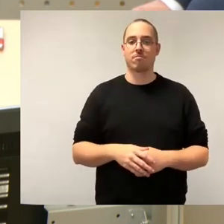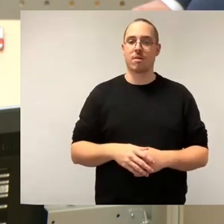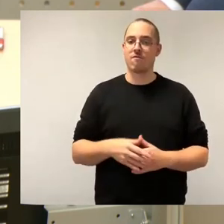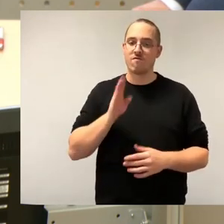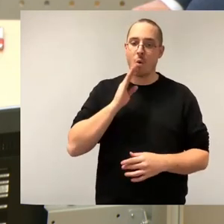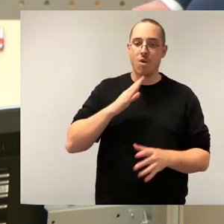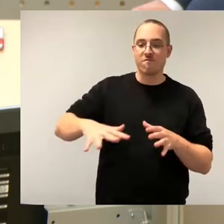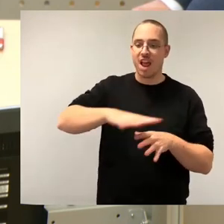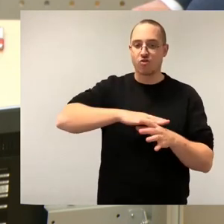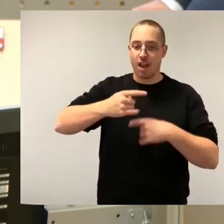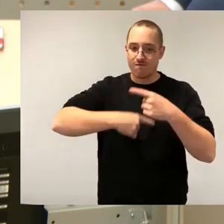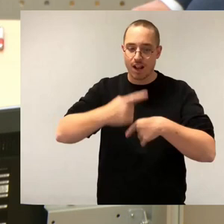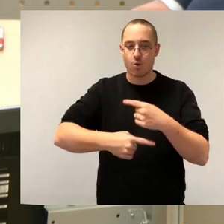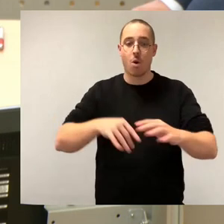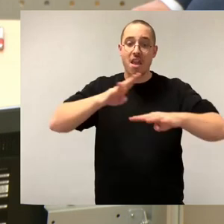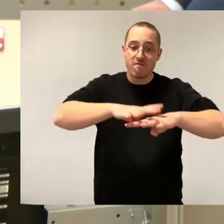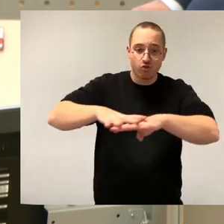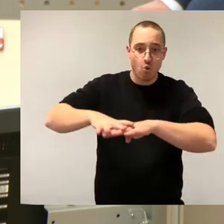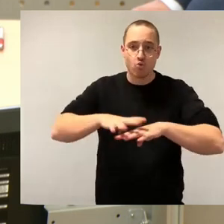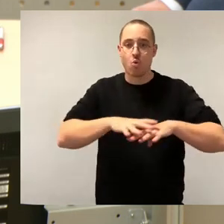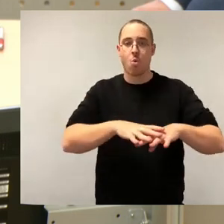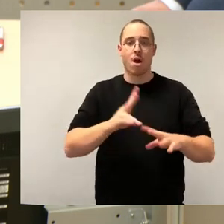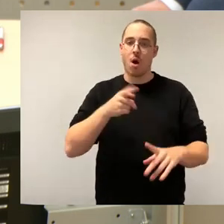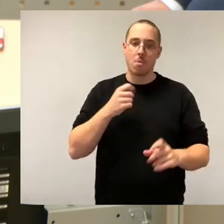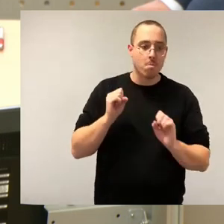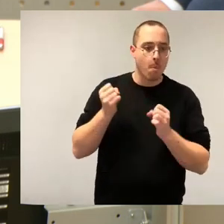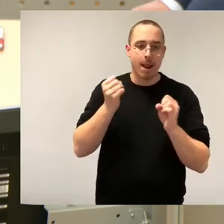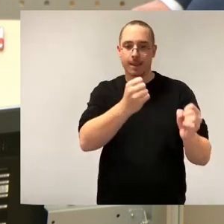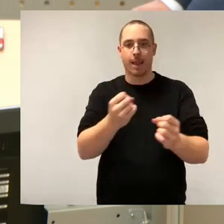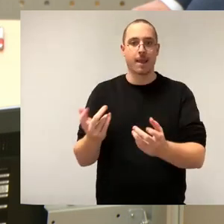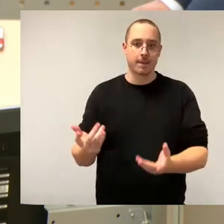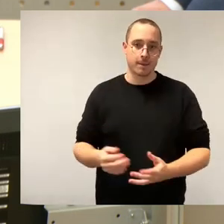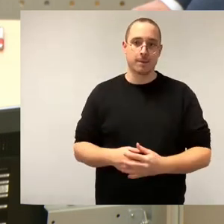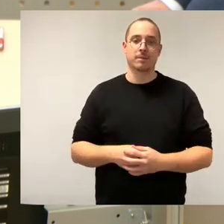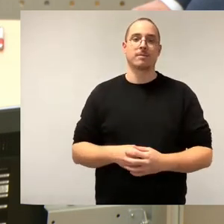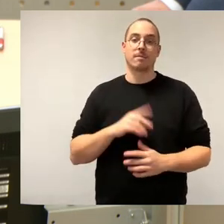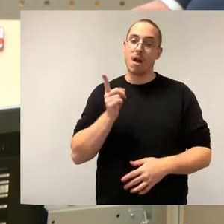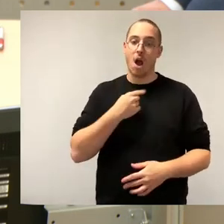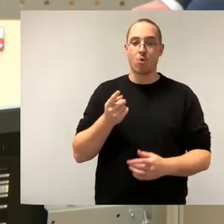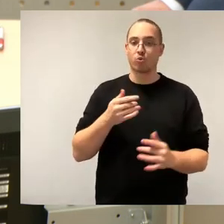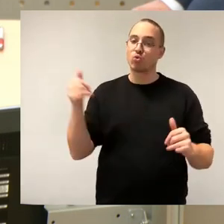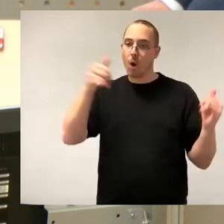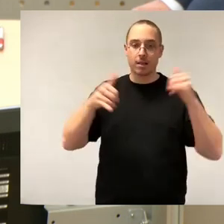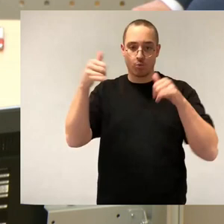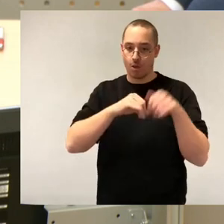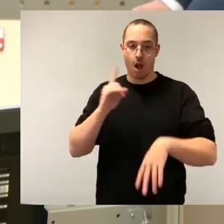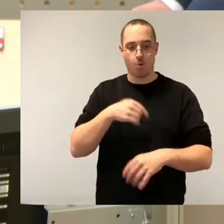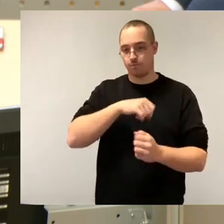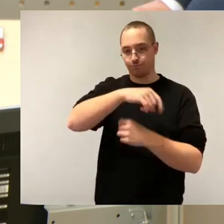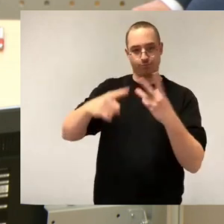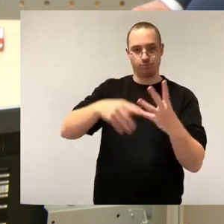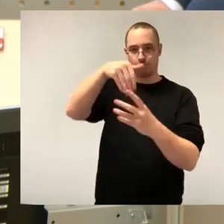Netze, aber auch Mobilität bis hin zum Tourismus. Und dann wollen wir die